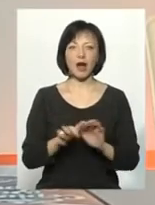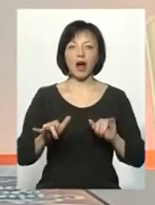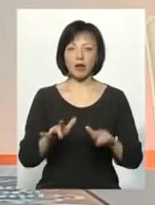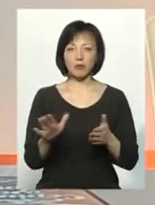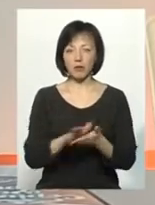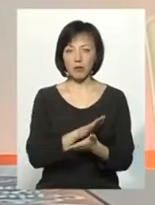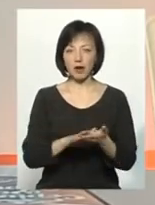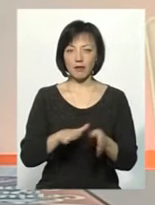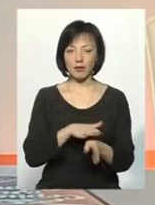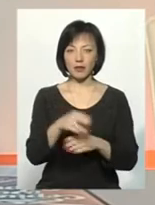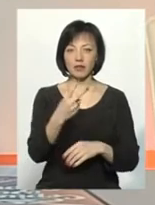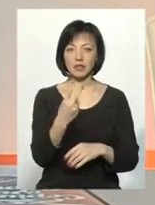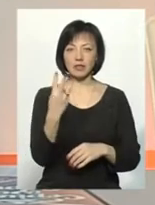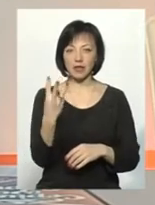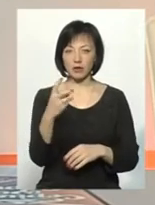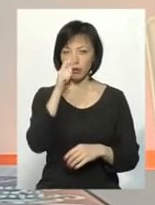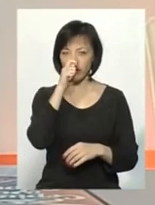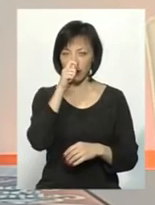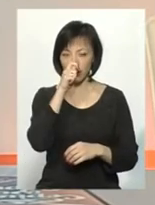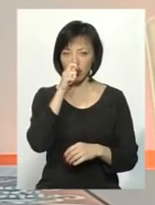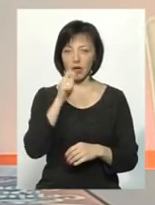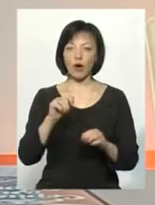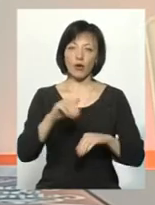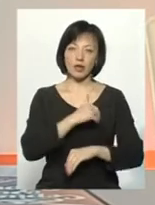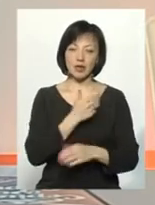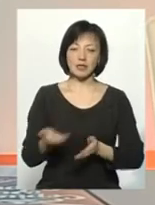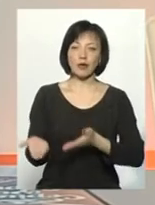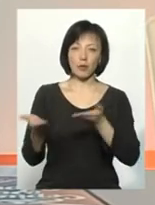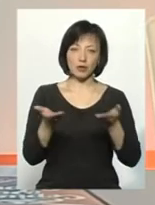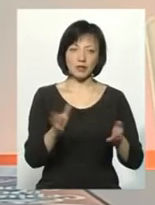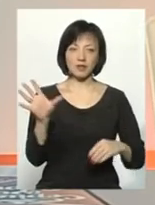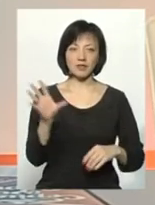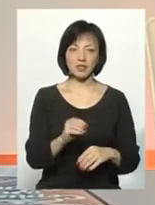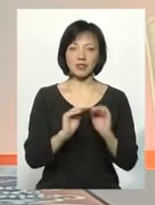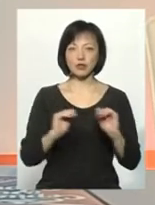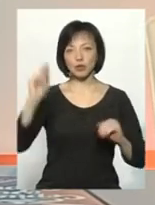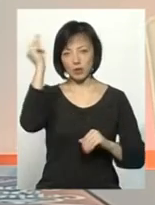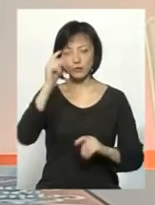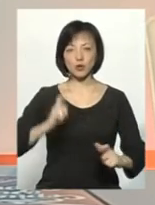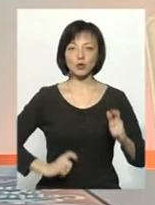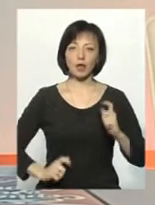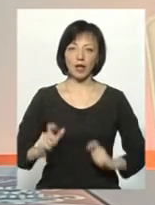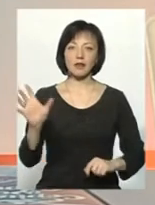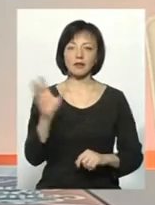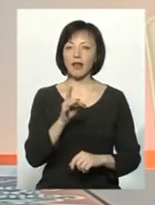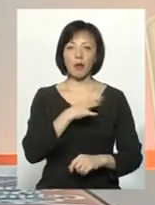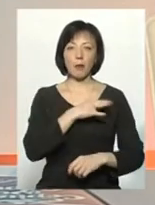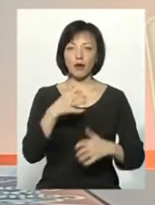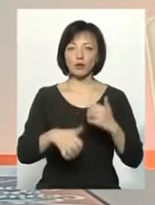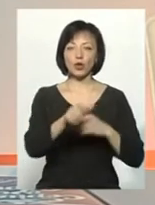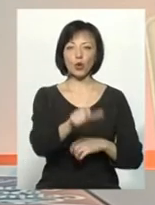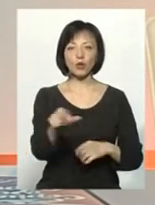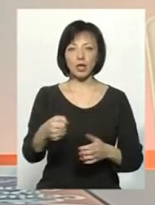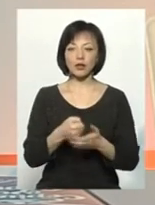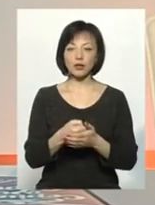по прибиранню відбудеться 23 квітня. І ми хотіли би запросити всіх школярів, всіх студентів, всіх небайдужих людей